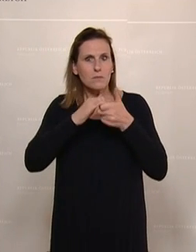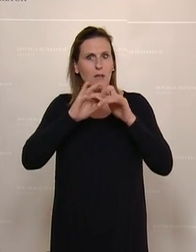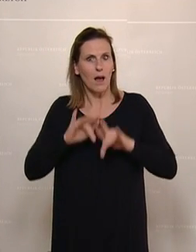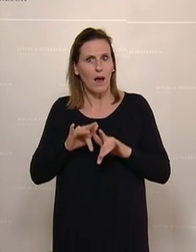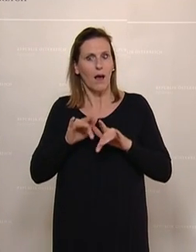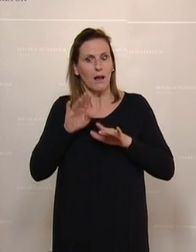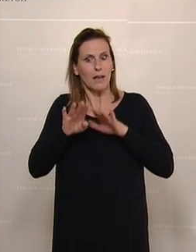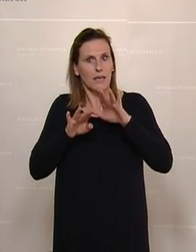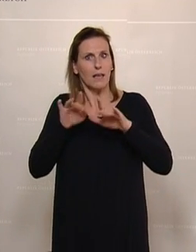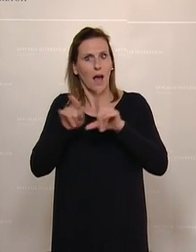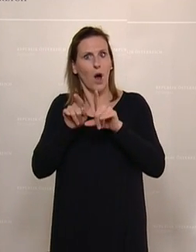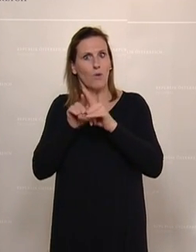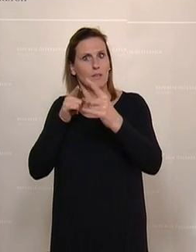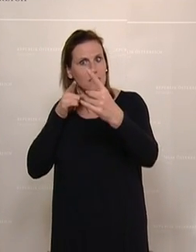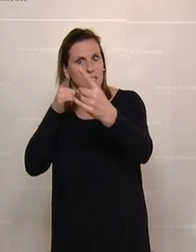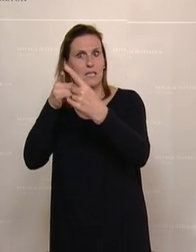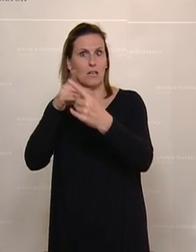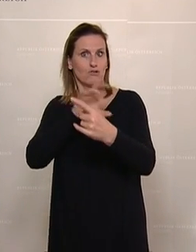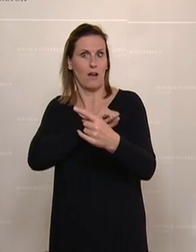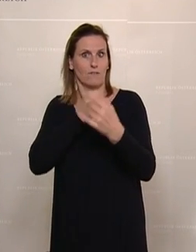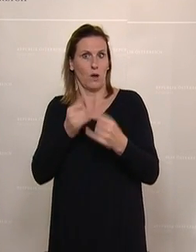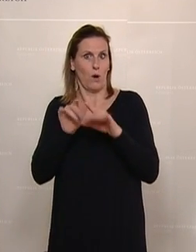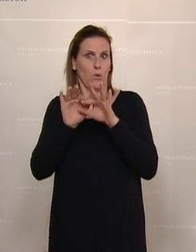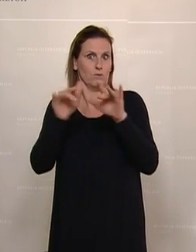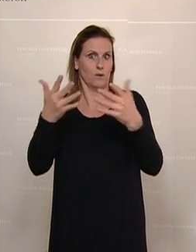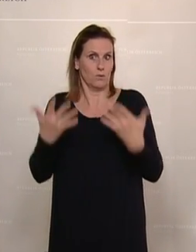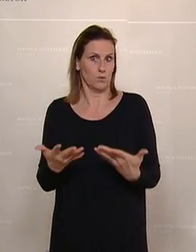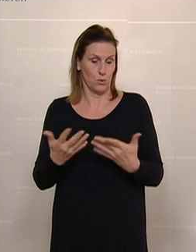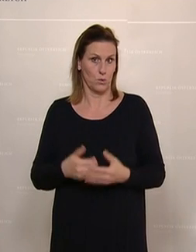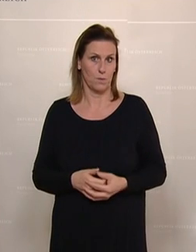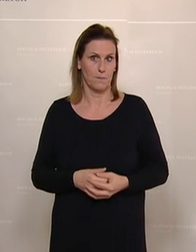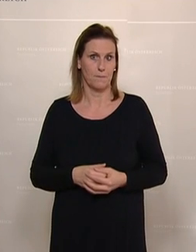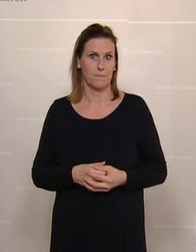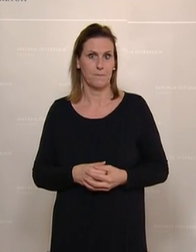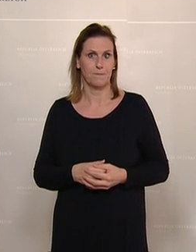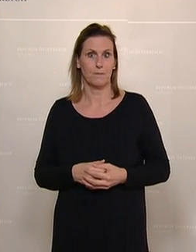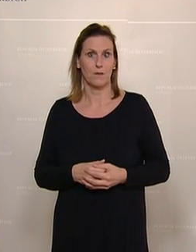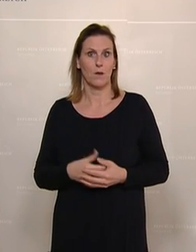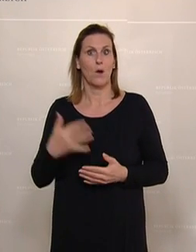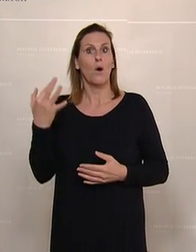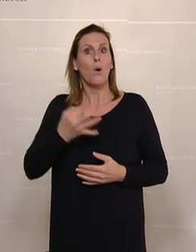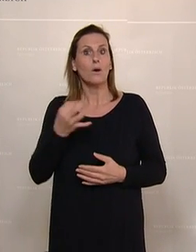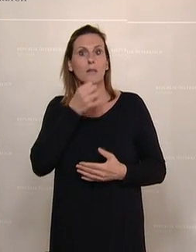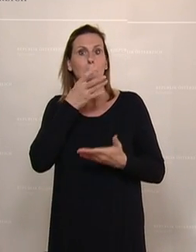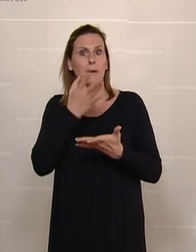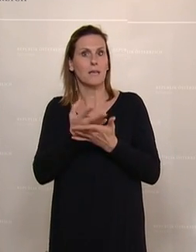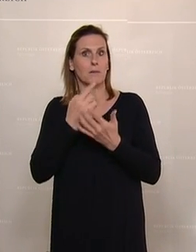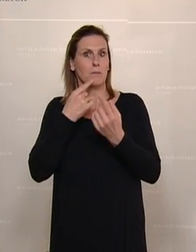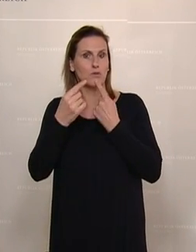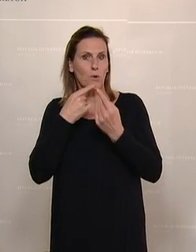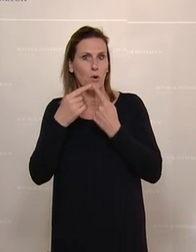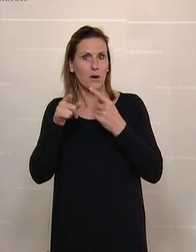letztendlich auch eine große Wirkung haben können. Der heute besprochene Bericht, und